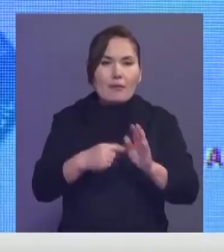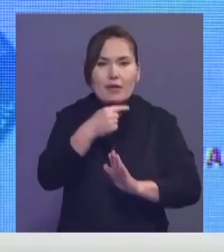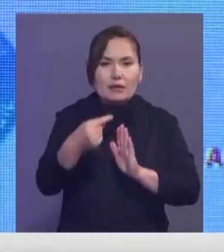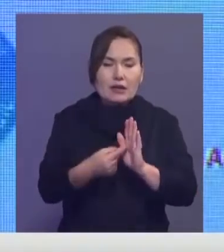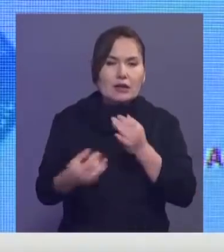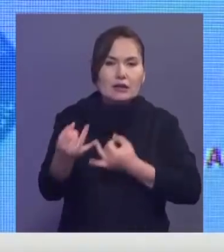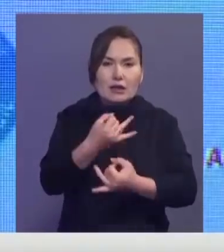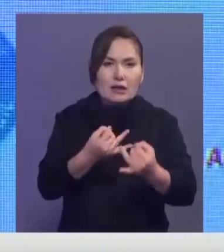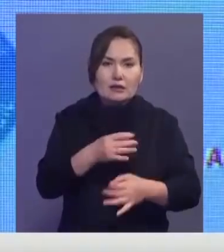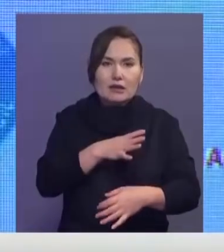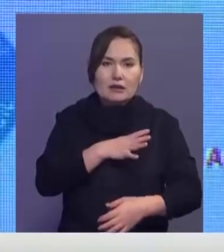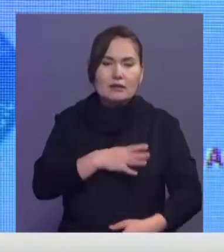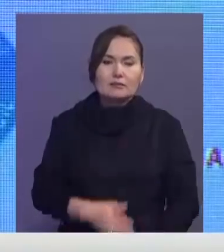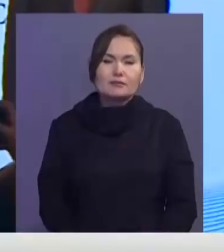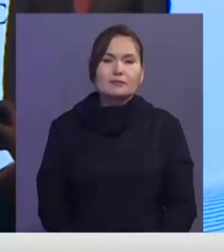таразыланды.